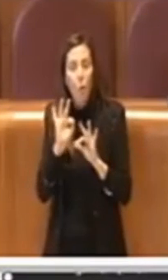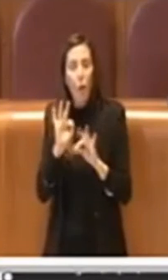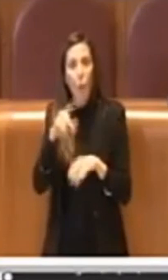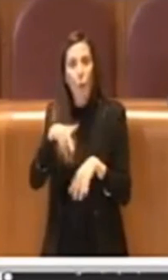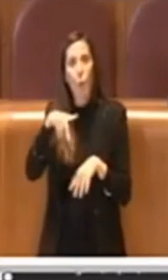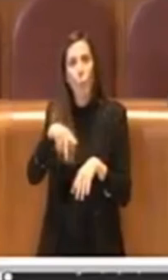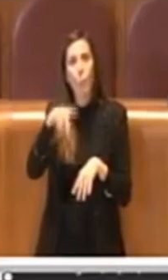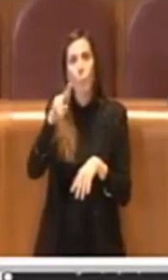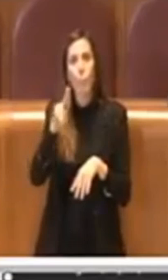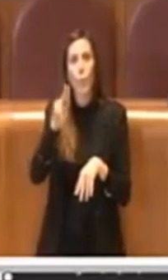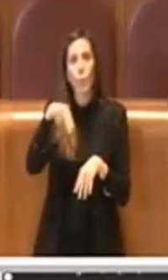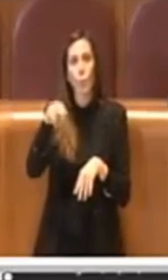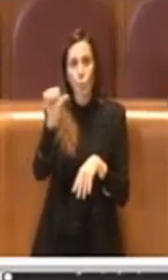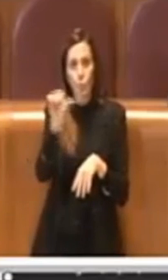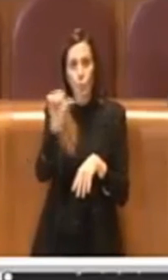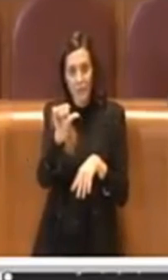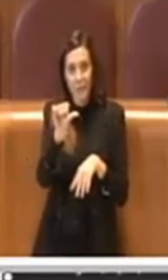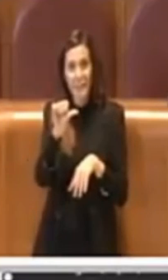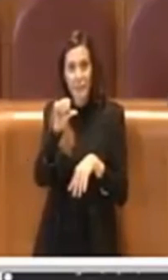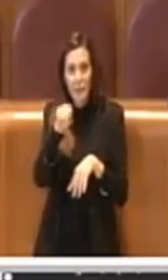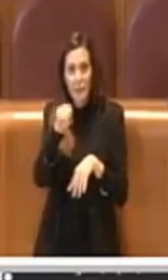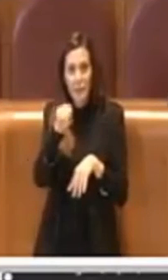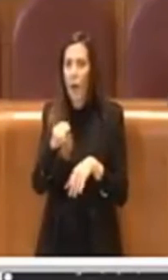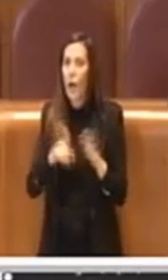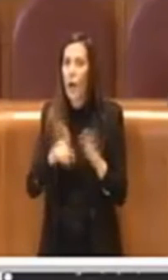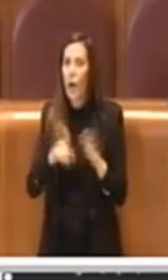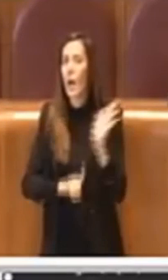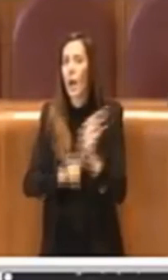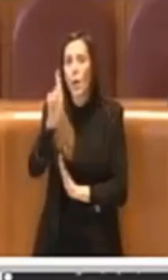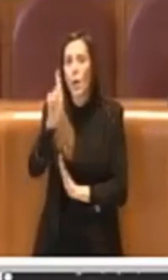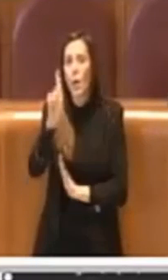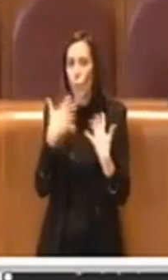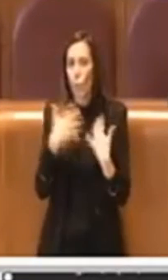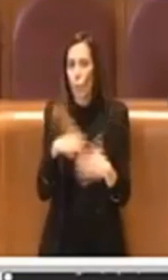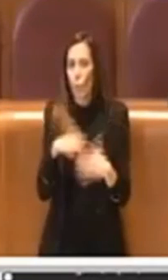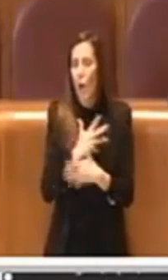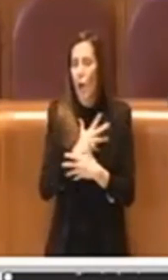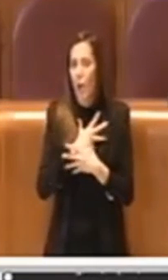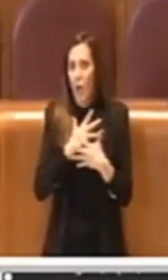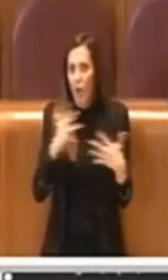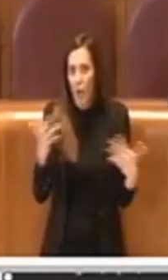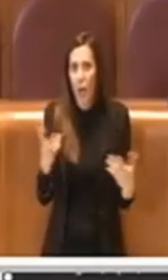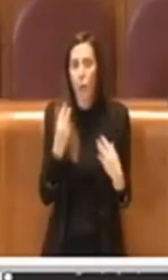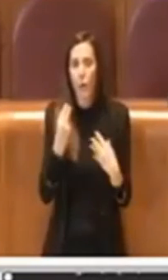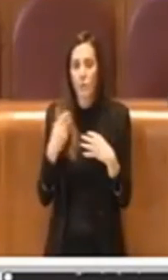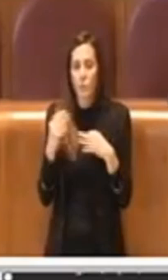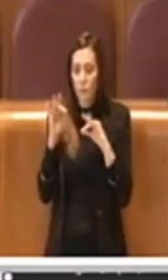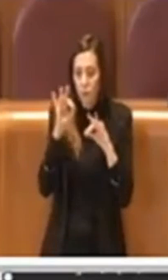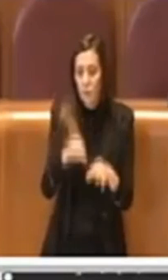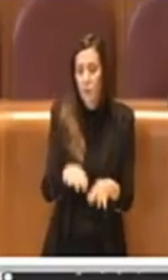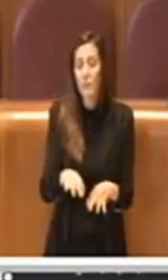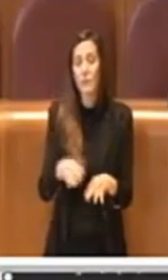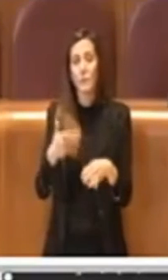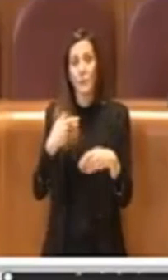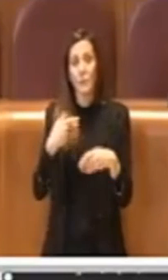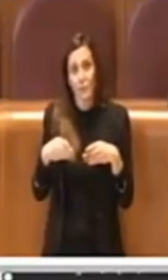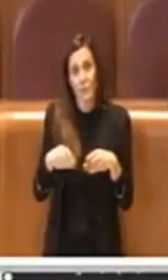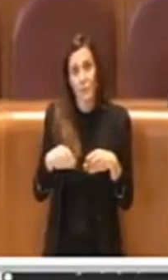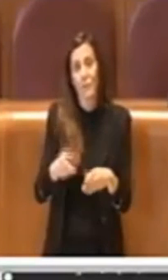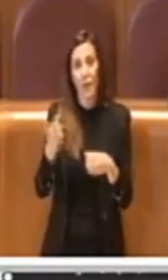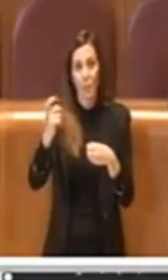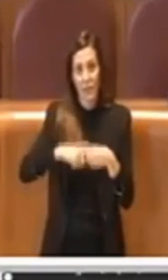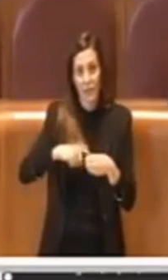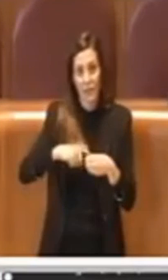è un grandissimo risultato di questa amministrazione. Appena arrivati abbiamo iniziato un percorso partecipato con la